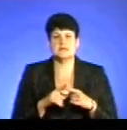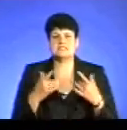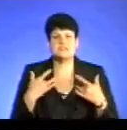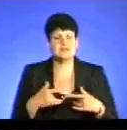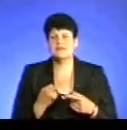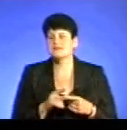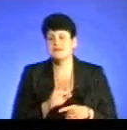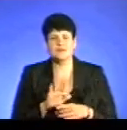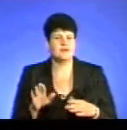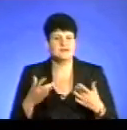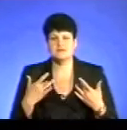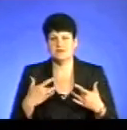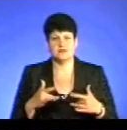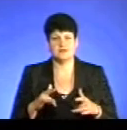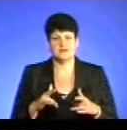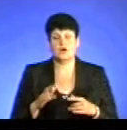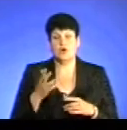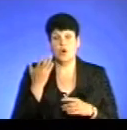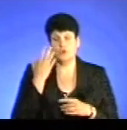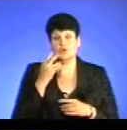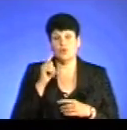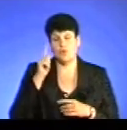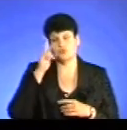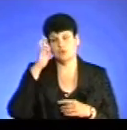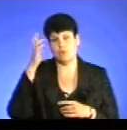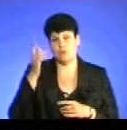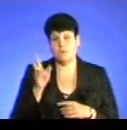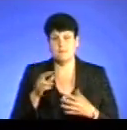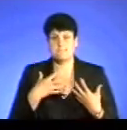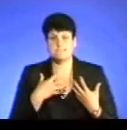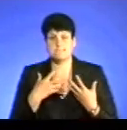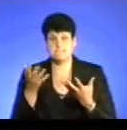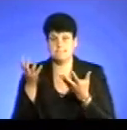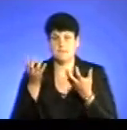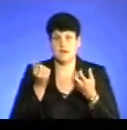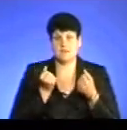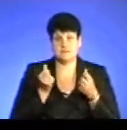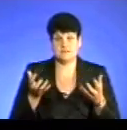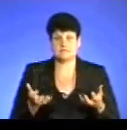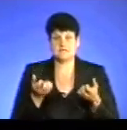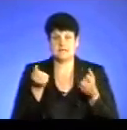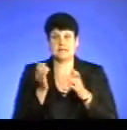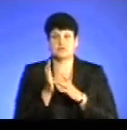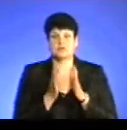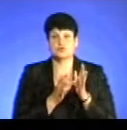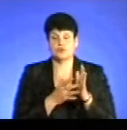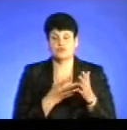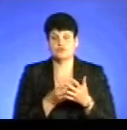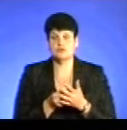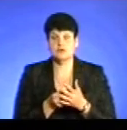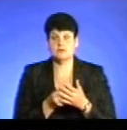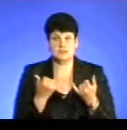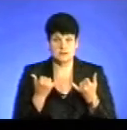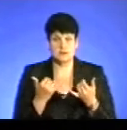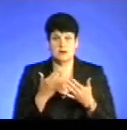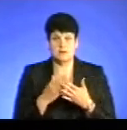це не звільнення. Коли до Господа Бога прийшов, прийняв його Господом Богом і Спасителем, Ісусом Христом своїм. І зараз